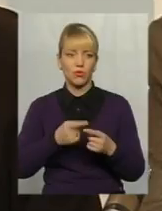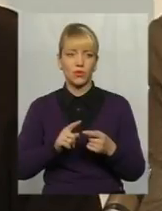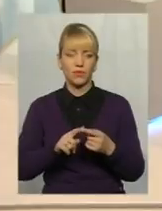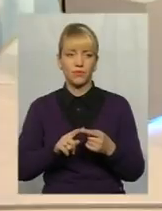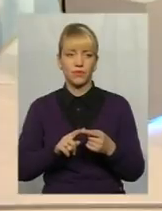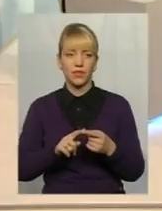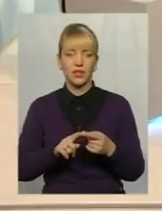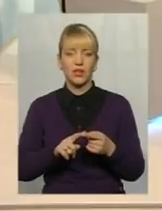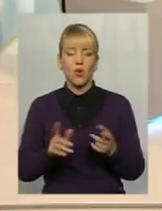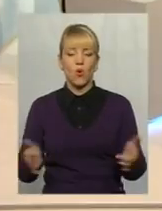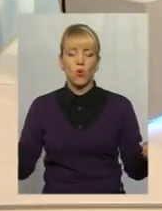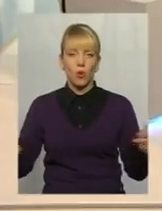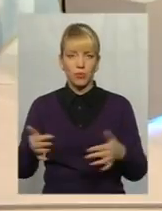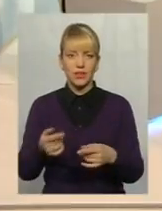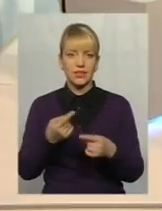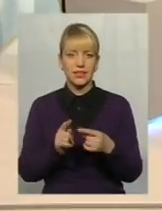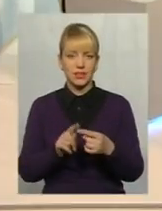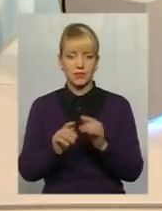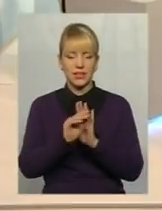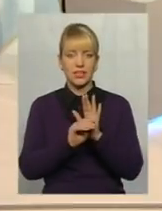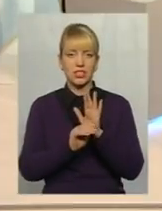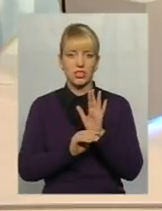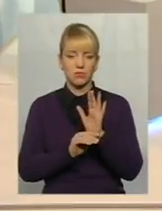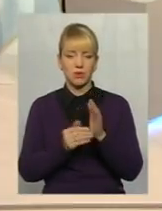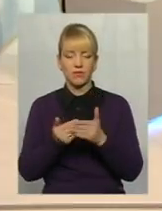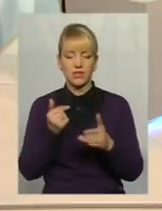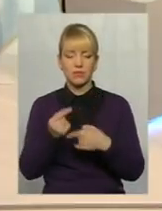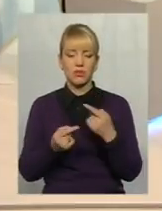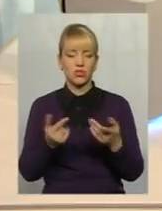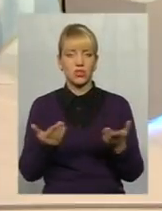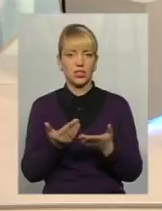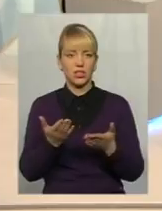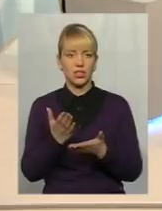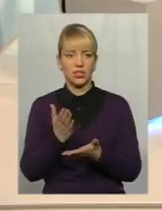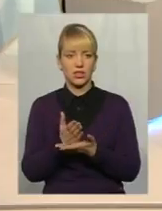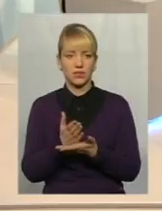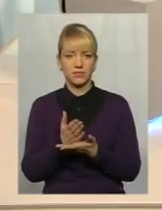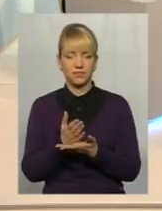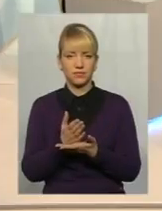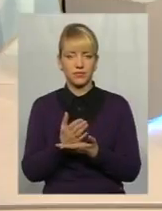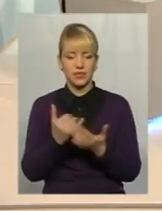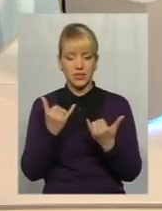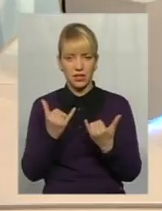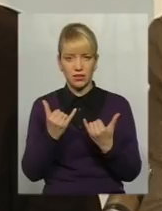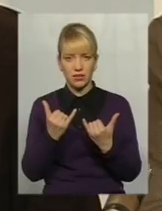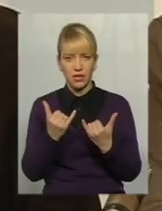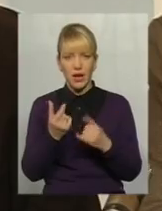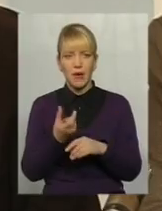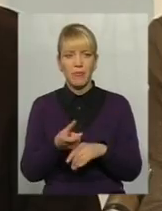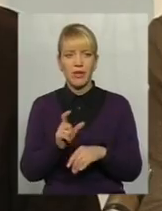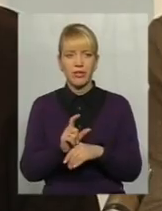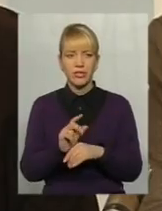саме тими режимами, від спадщини яких, від важкої спадщини яких. Уже зараз більше, аніж